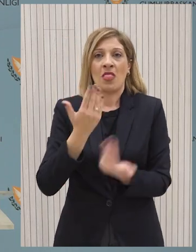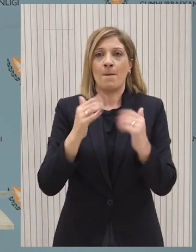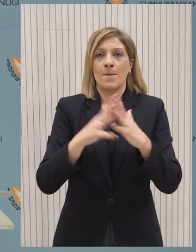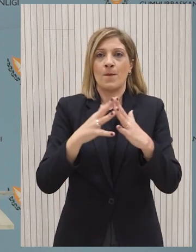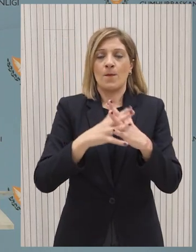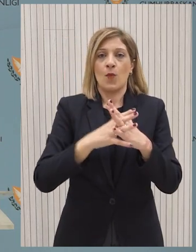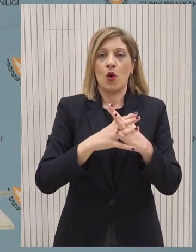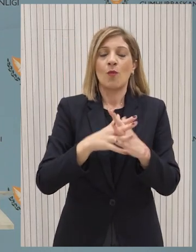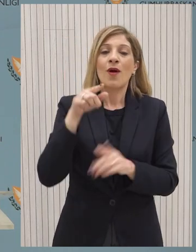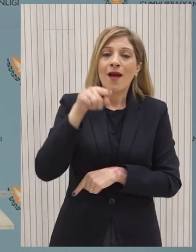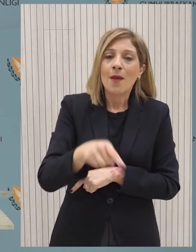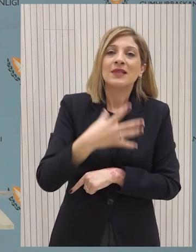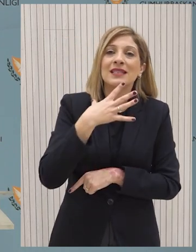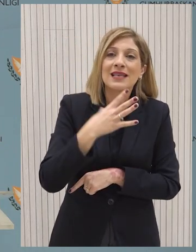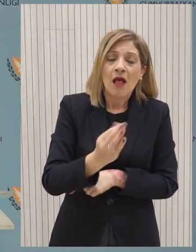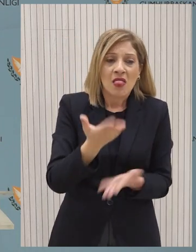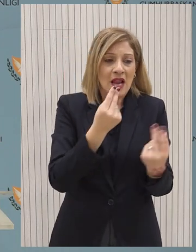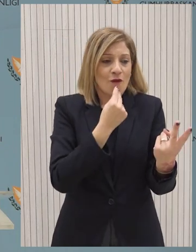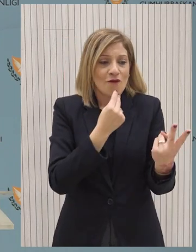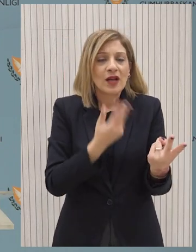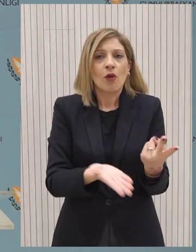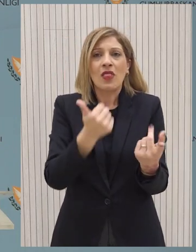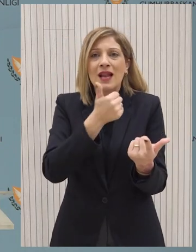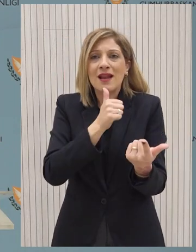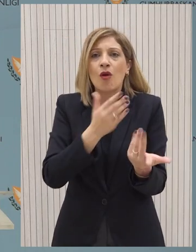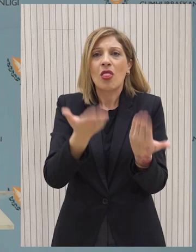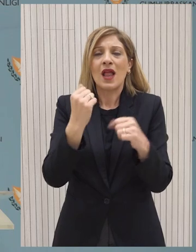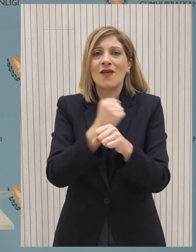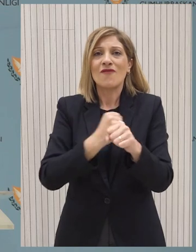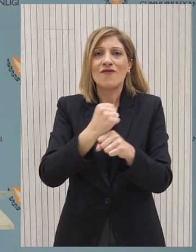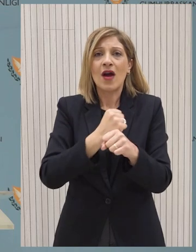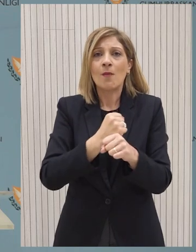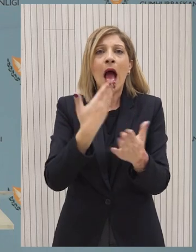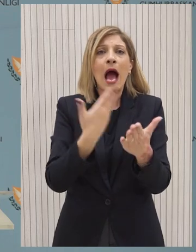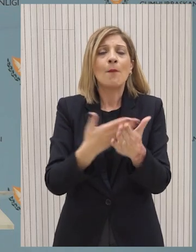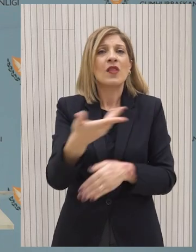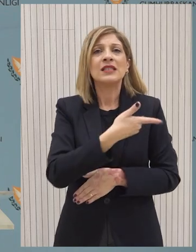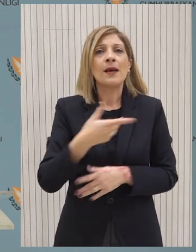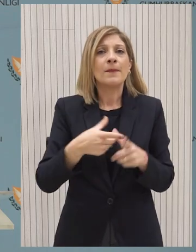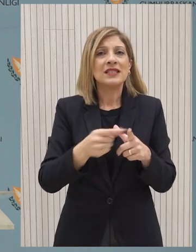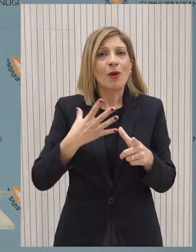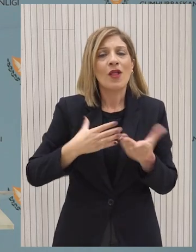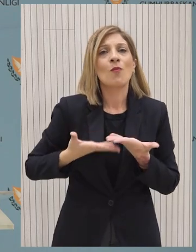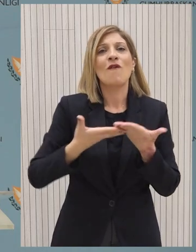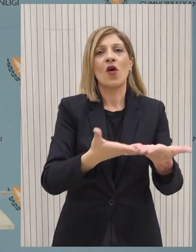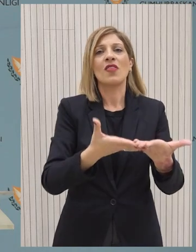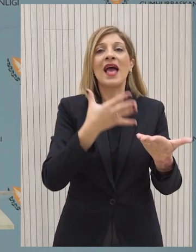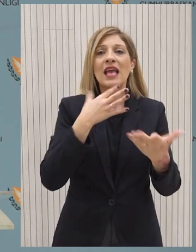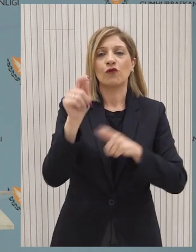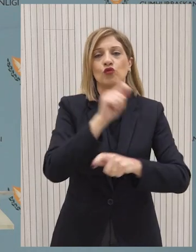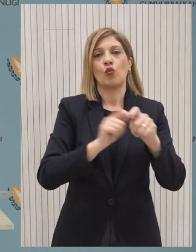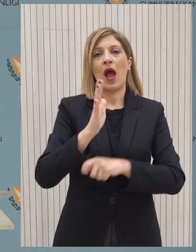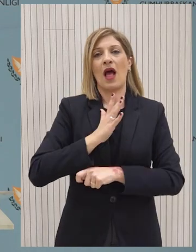σήμερα είναι αποκλεισμένη είτε από τρόφιμα, είτε από νερό, είτε από φάρμακα. Είναι μια έμπραχτη απόδειξη το που στέκεται η Κυπριακή Δημοκρατία ως προς την